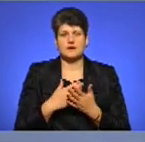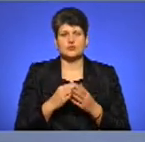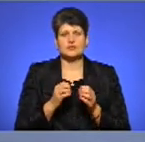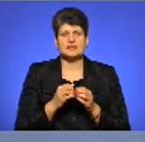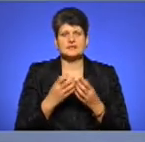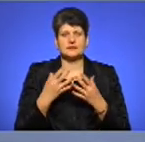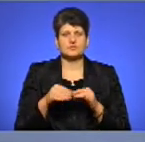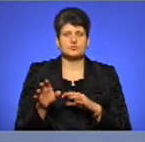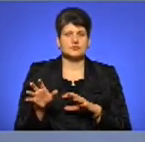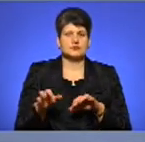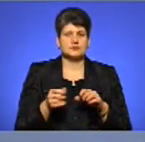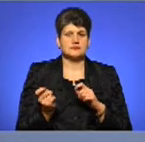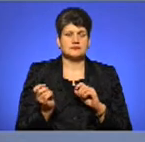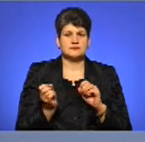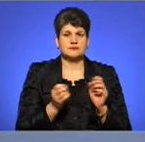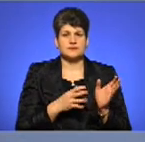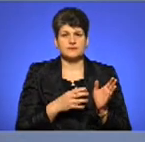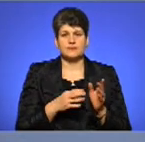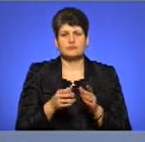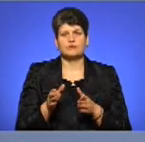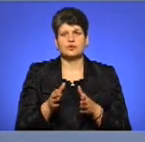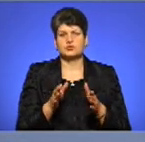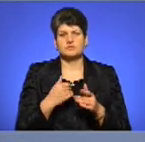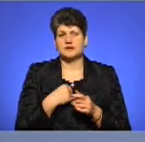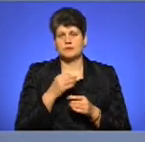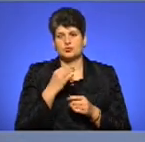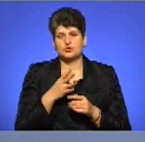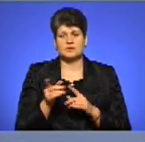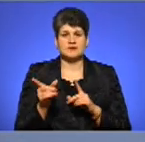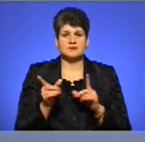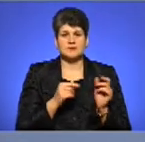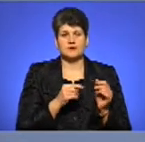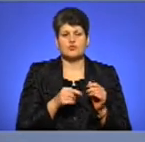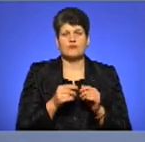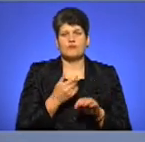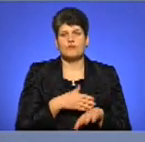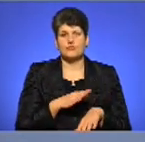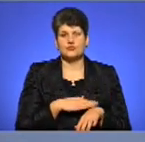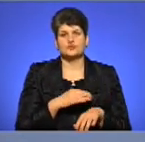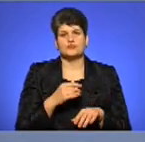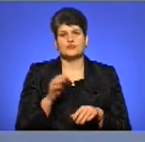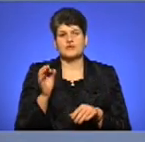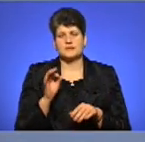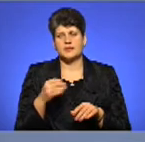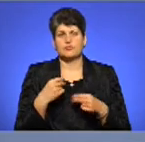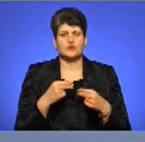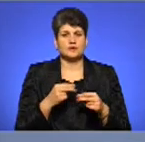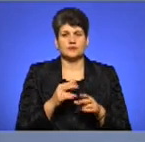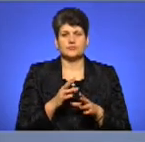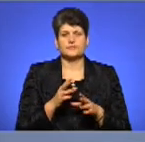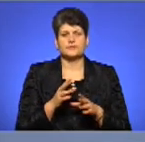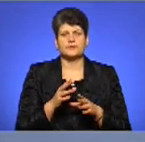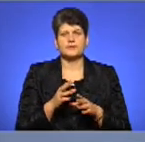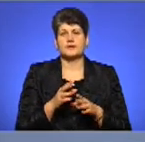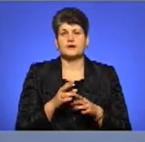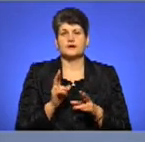його вивезти, бо там по дорозі він мені не подобається. Я вивожу його в Польщу чи в Німеччину, там продаю. Ну, це байдуже, або завожу на когось